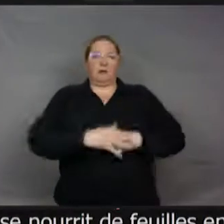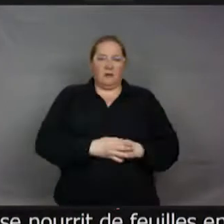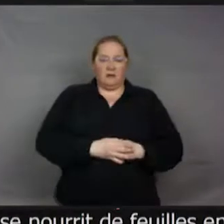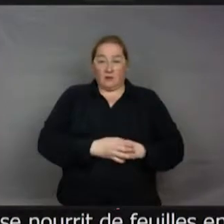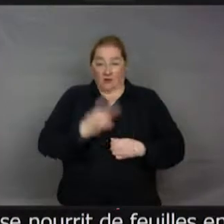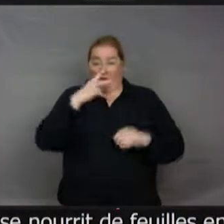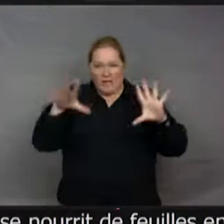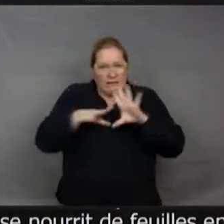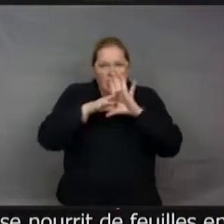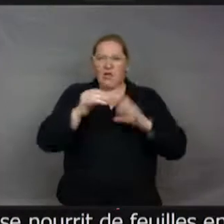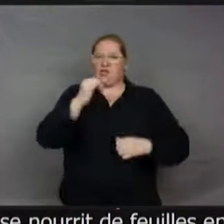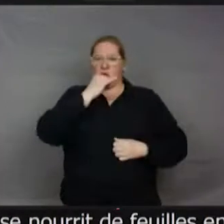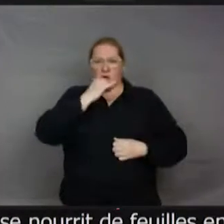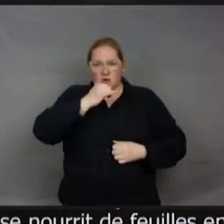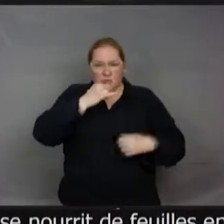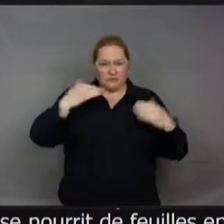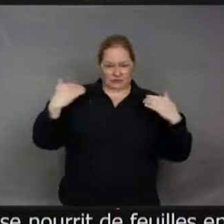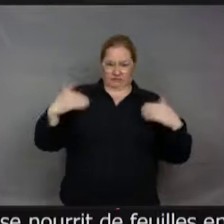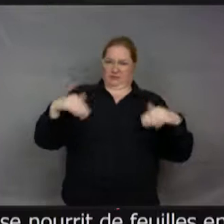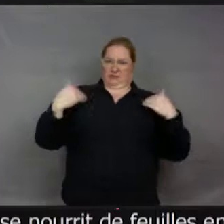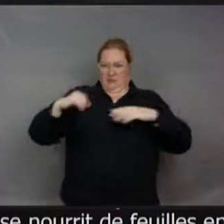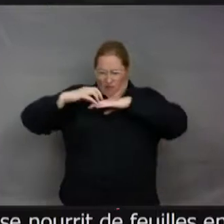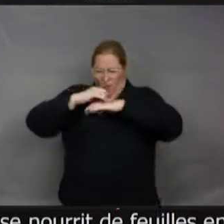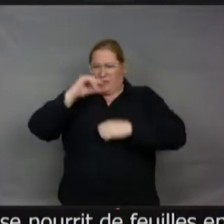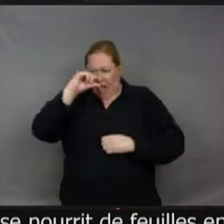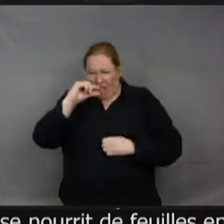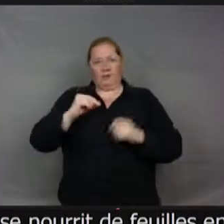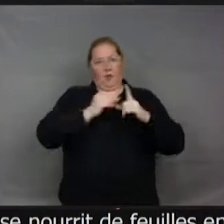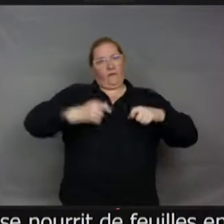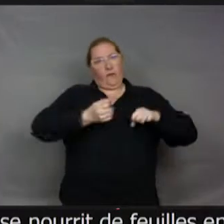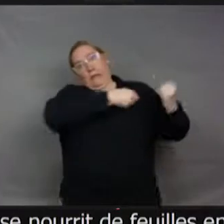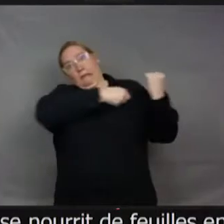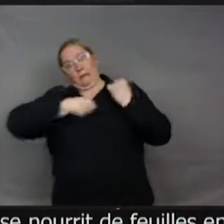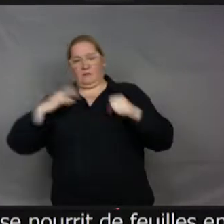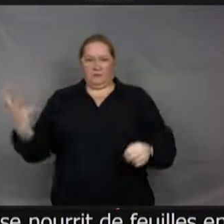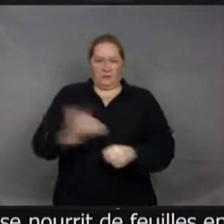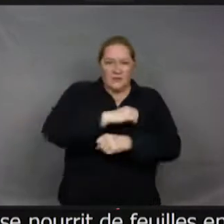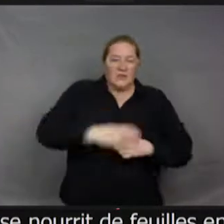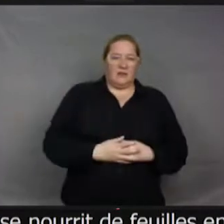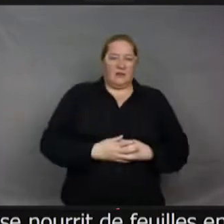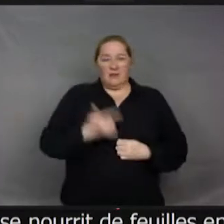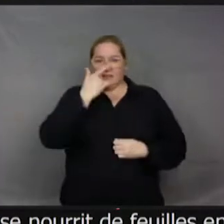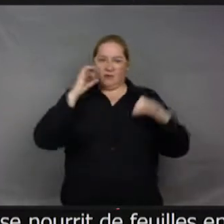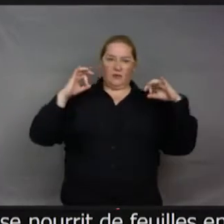images d'ailleurs de toutes petites fourmis qui transportent des grosses feuilles. Avec des feuilles vertes. Donc, quand on voit ça, d'ailleurs, on dirait presque une chorégraphie.